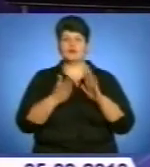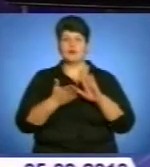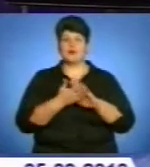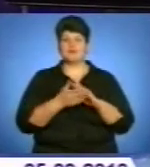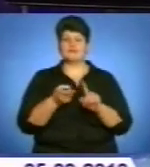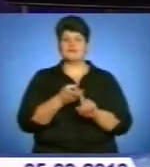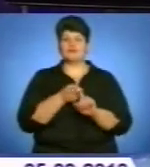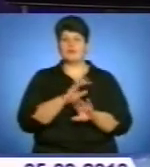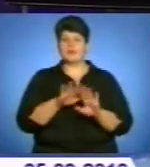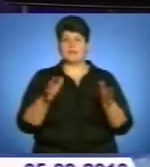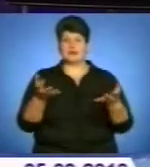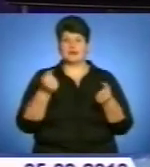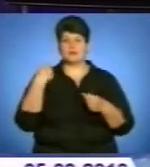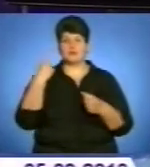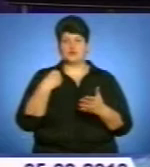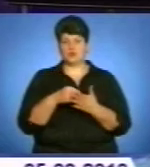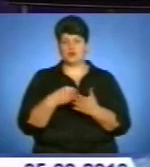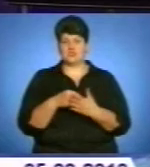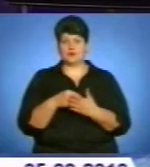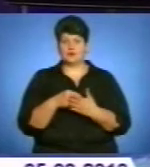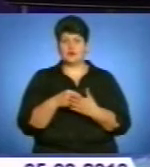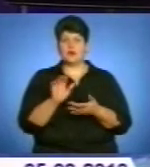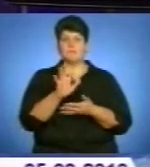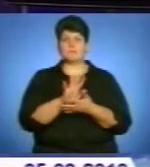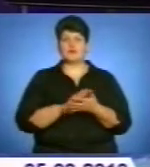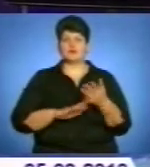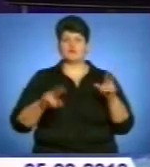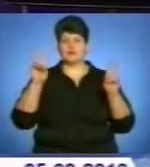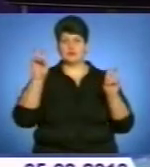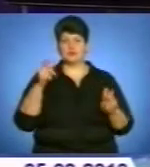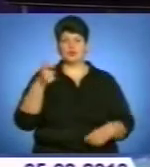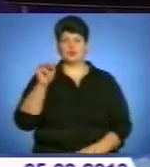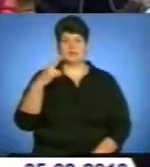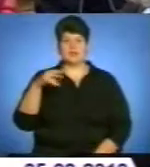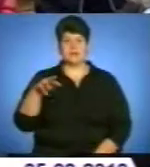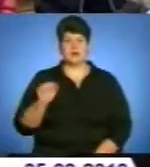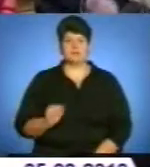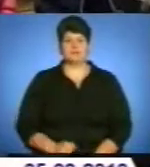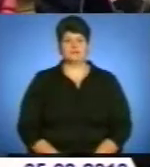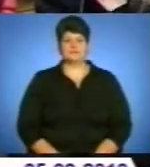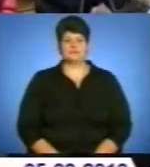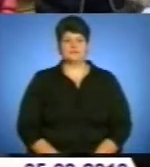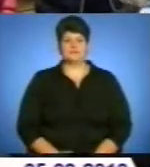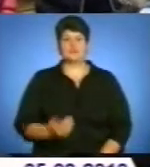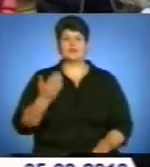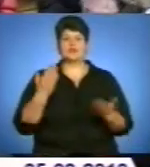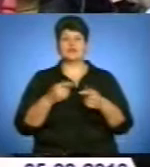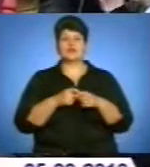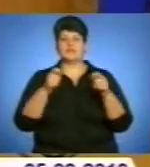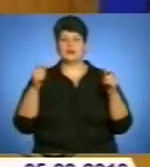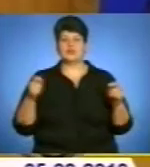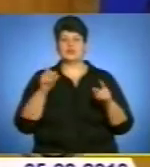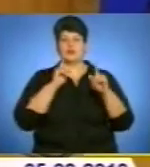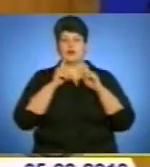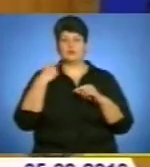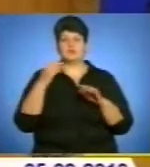у зв'язку з неприйняттям обласного бюджету. Продовжує тему Петро Гудима. Відкриваючи на раду, заступник голови